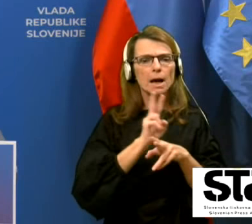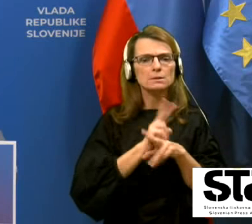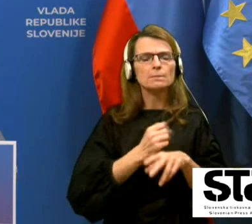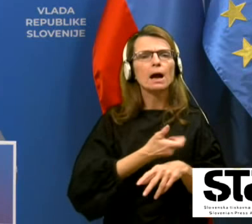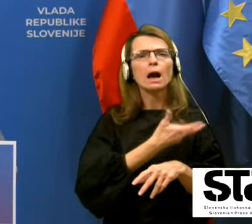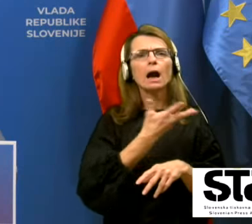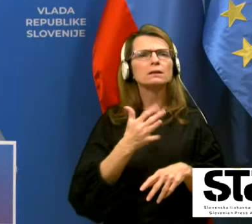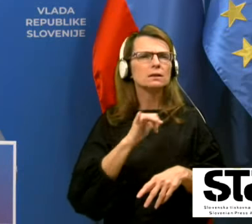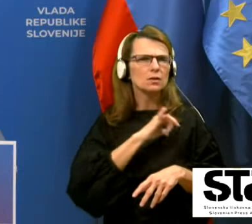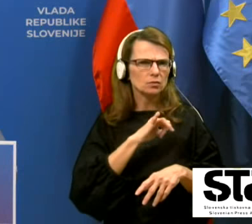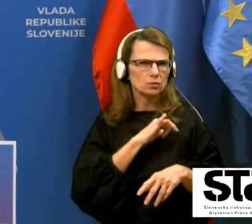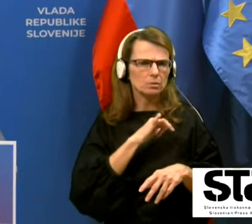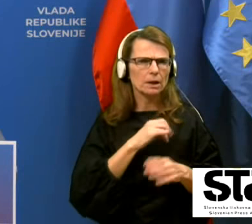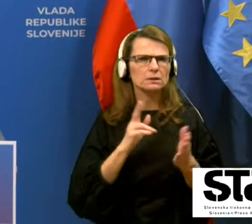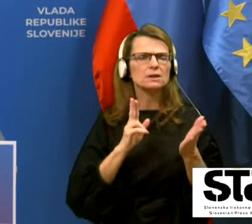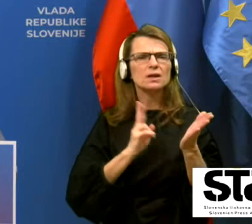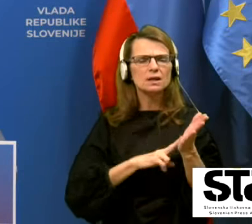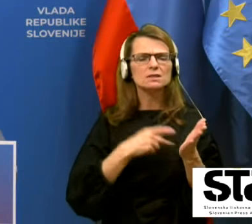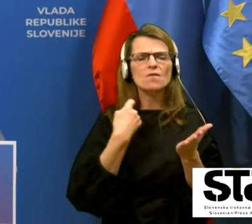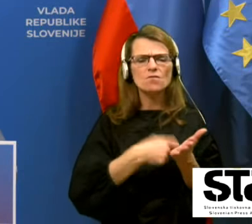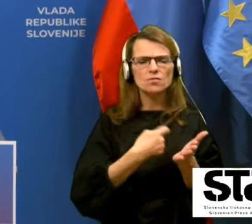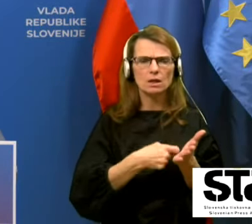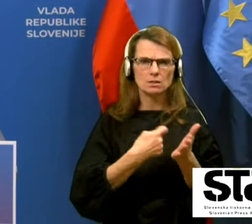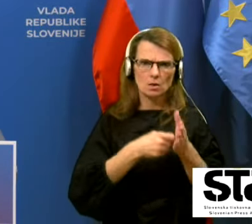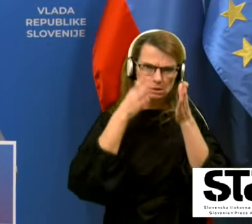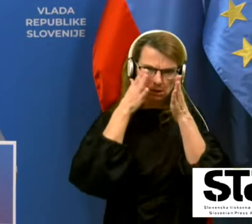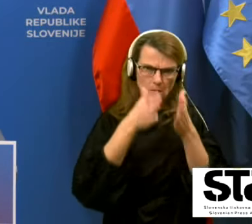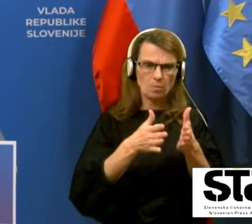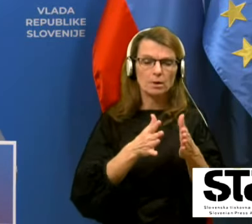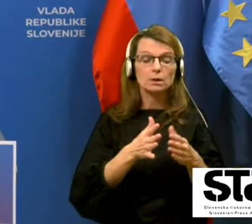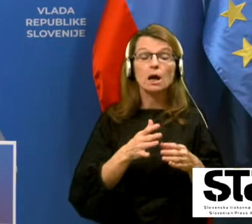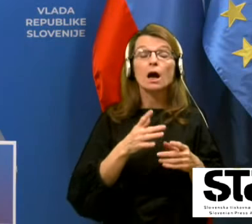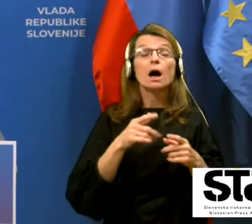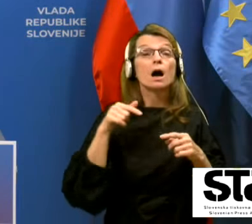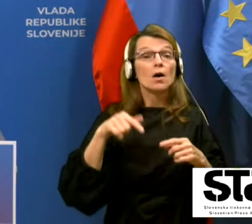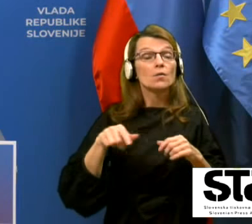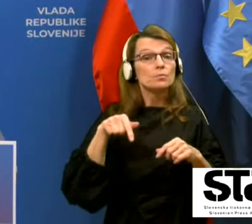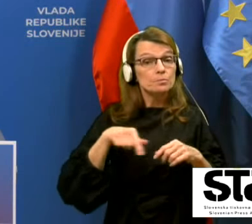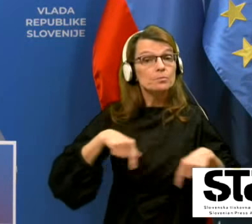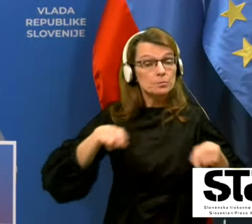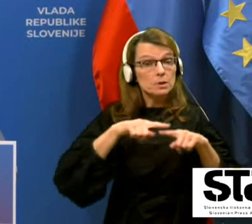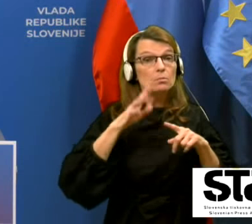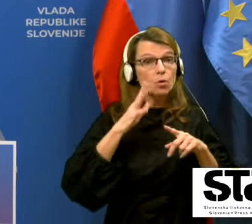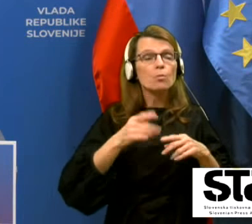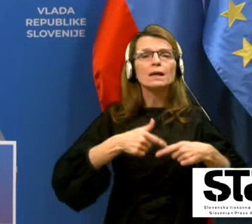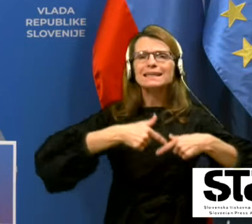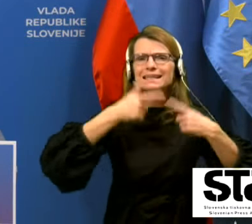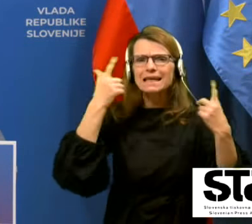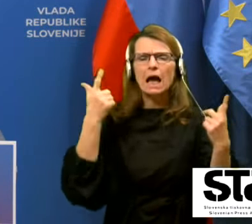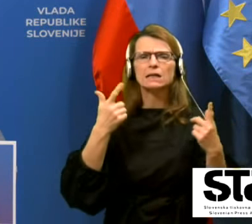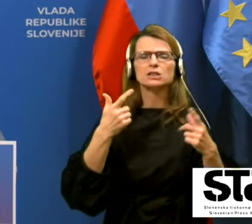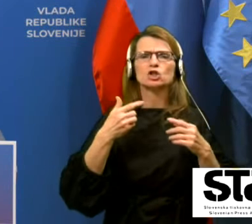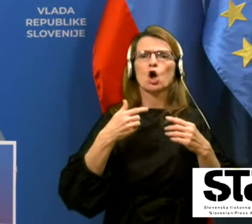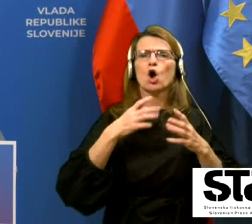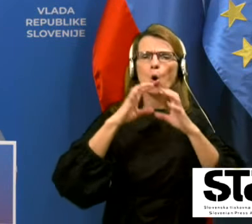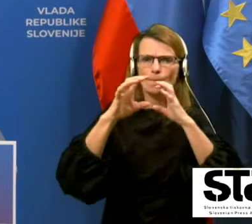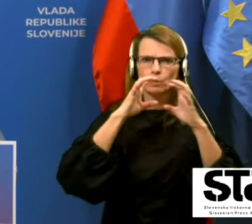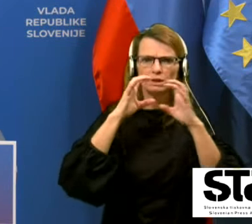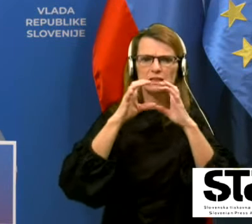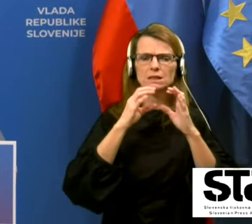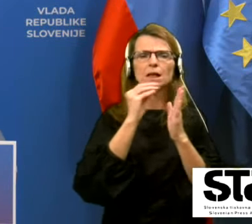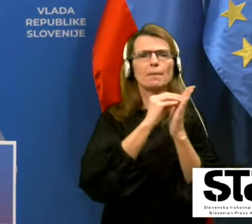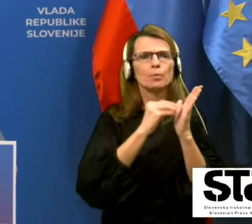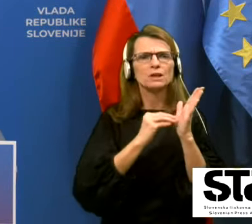naredili vse, kar se bo dalo, transparentno se bo komuniciralo o cepljenju, podatke bojo na voljo in